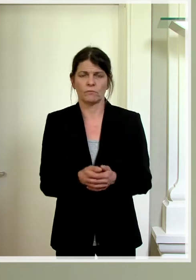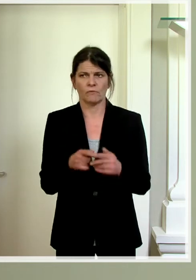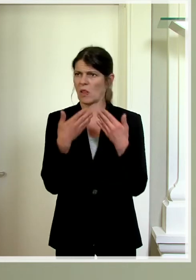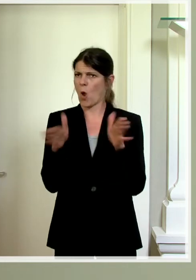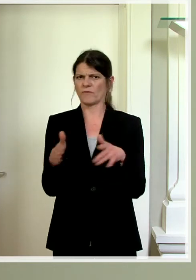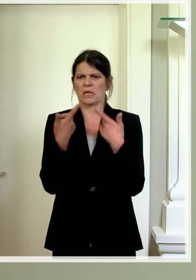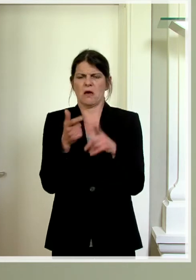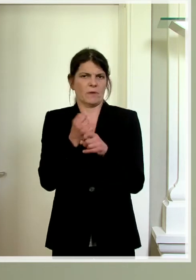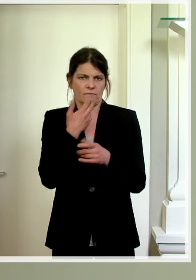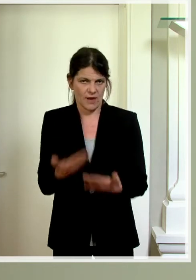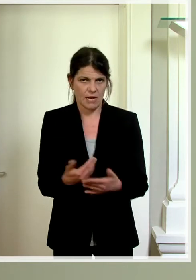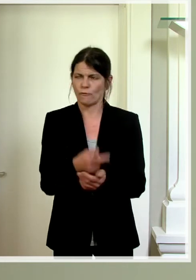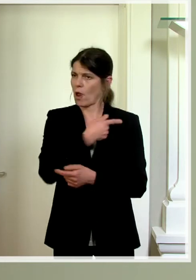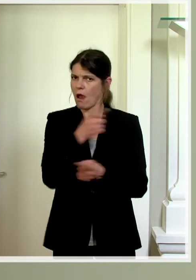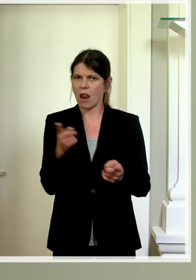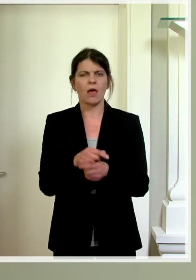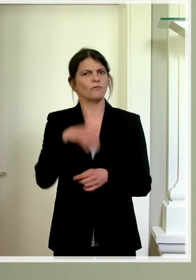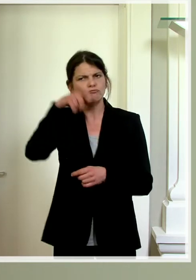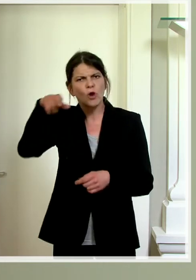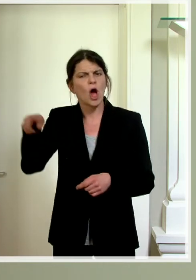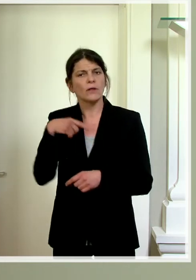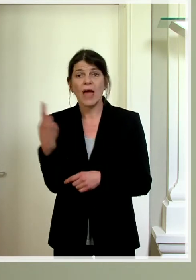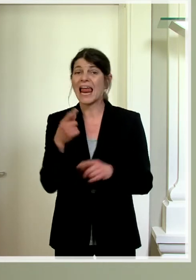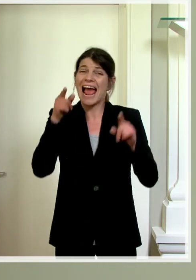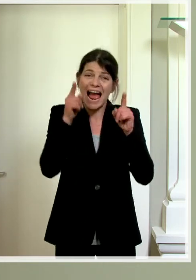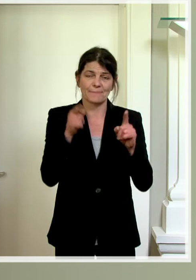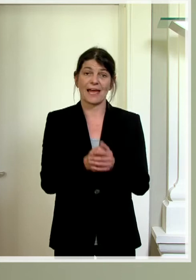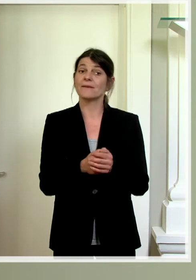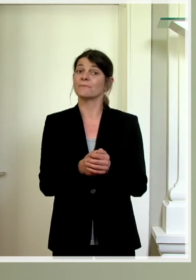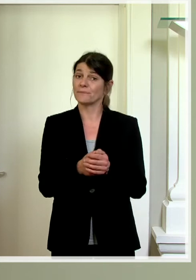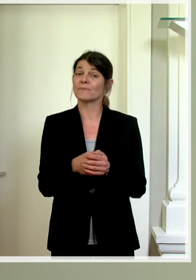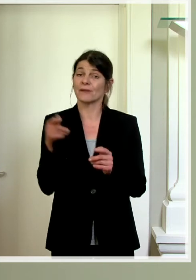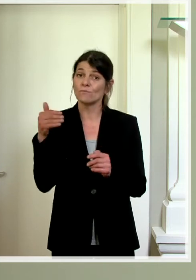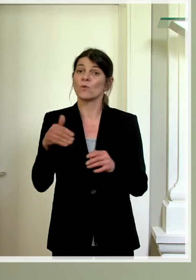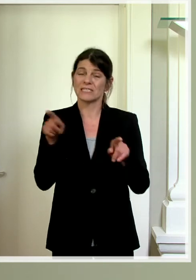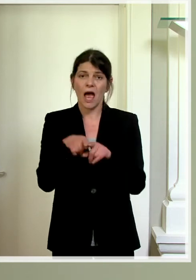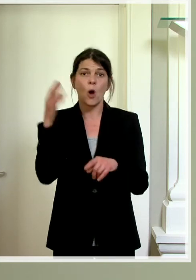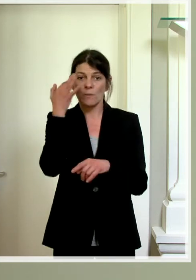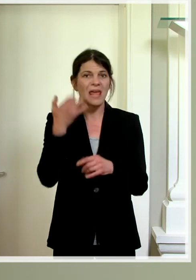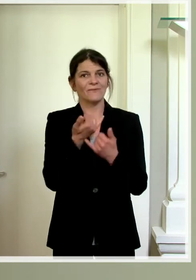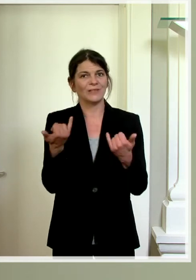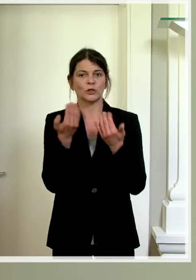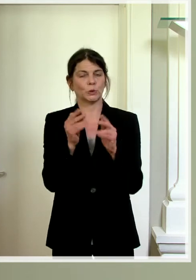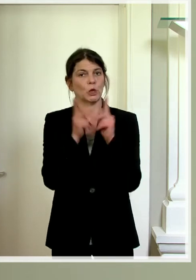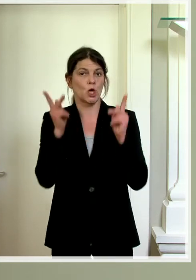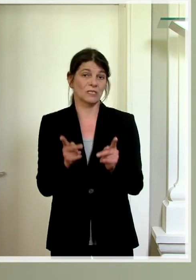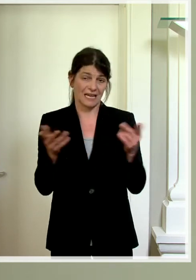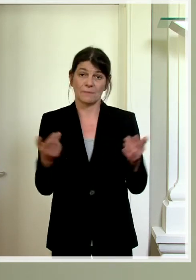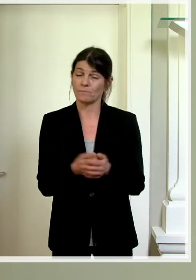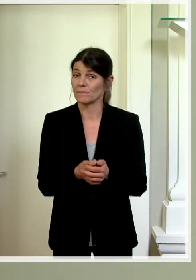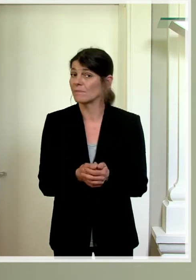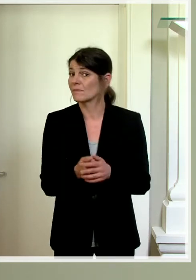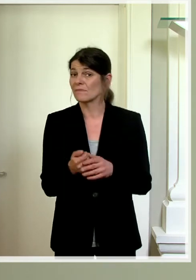geöffnet sind, sind sie geöffnet. Für jedermann, für das Publikum. Aber eben, sie müssen sich auch über Schutzkonzepte Gedanken machen und auch diese